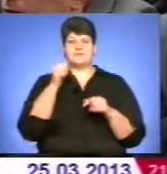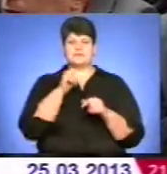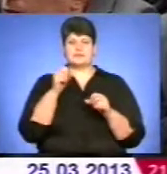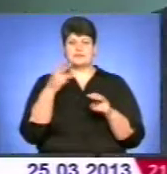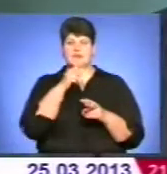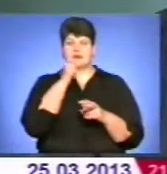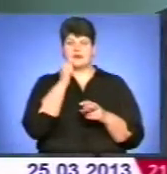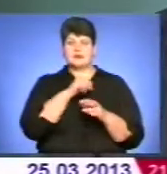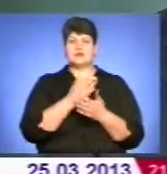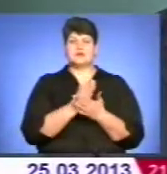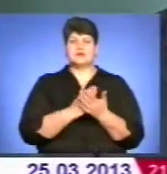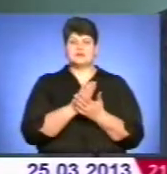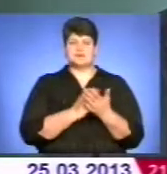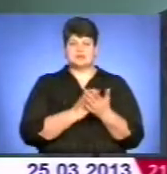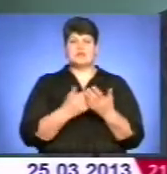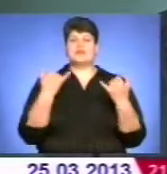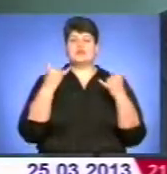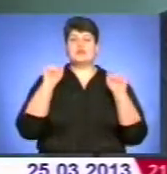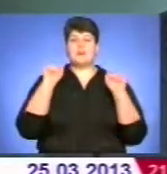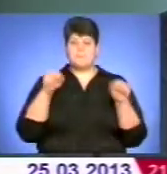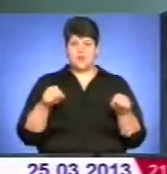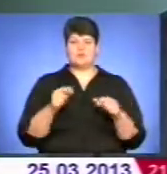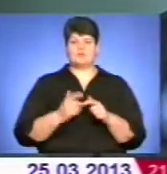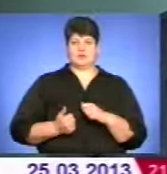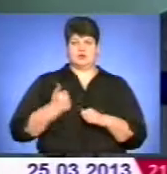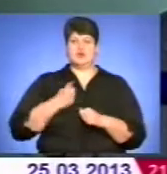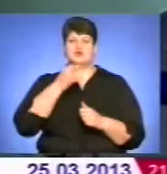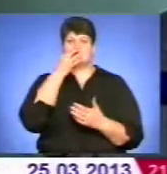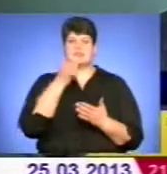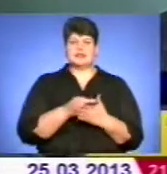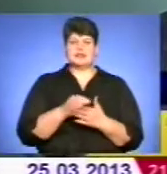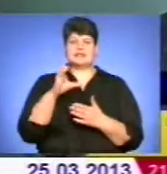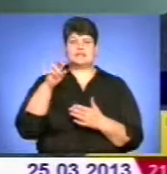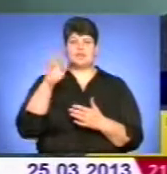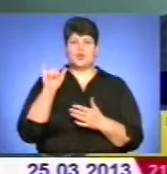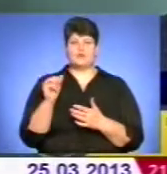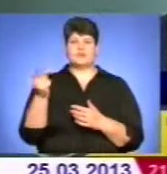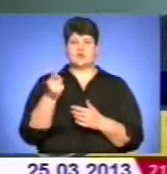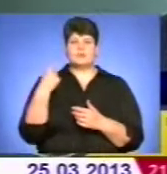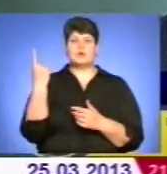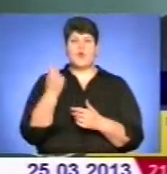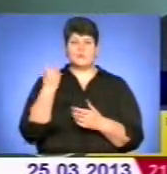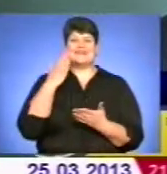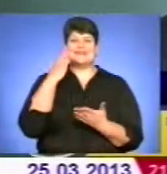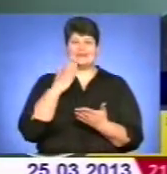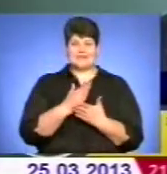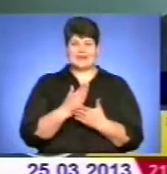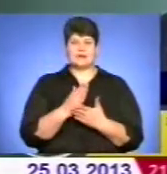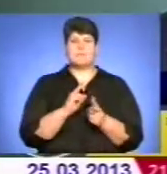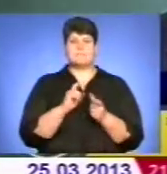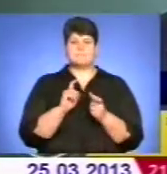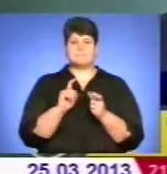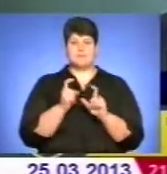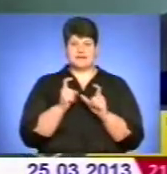посягань. На сьогодні ми можемо з гідністю сказати, що управління СБУ в Тернопільській області є боєздатним,